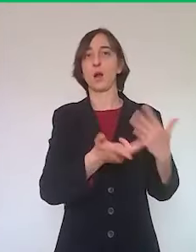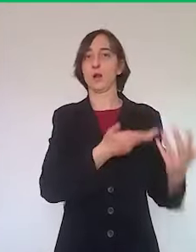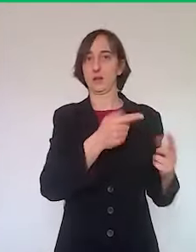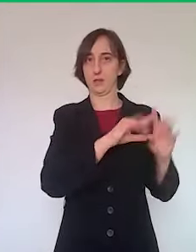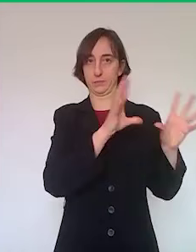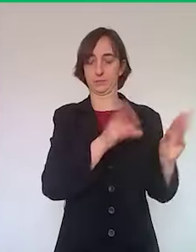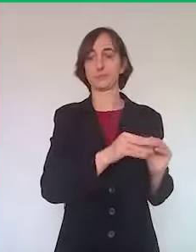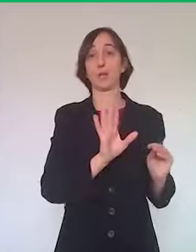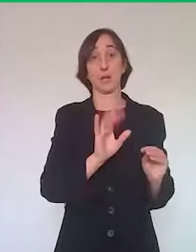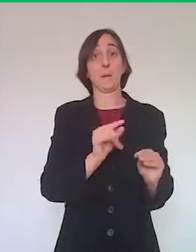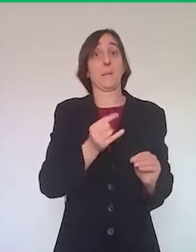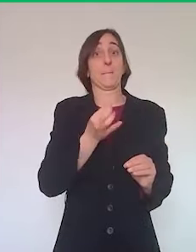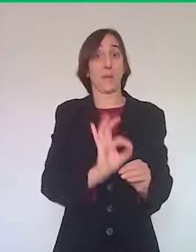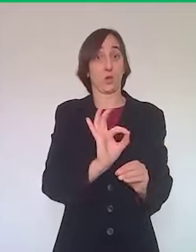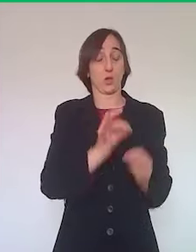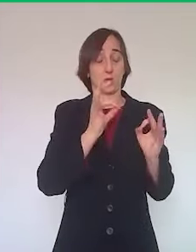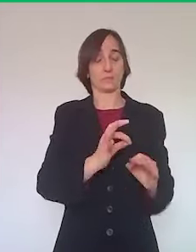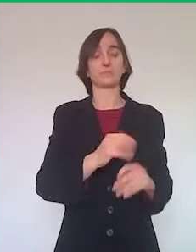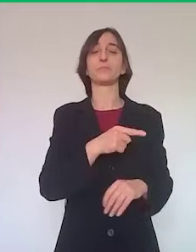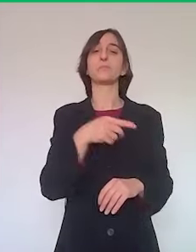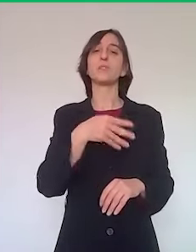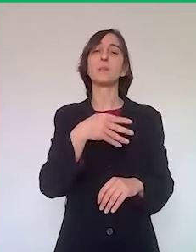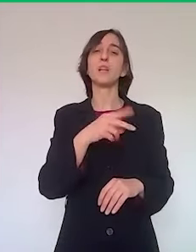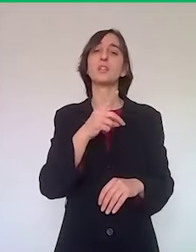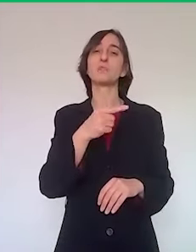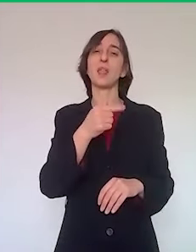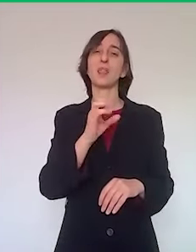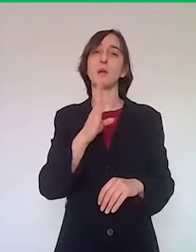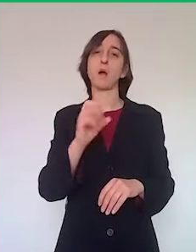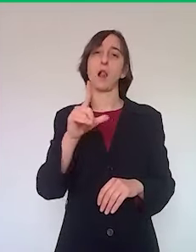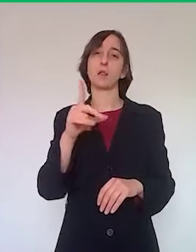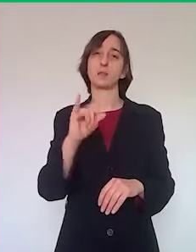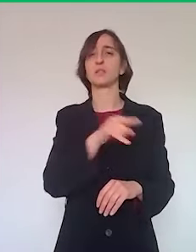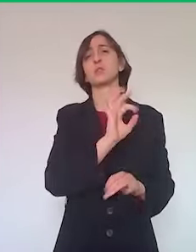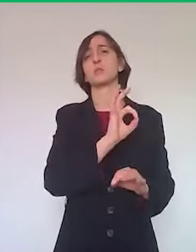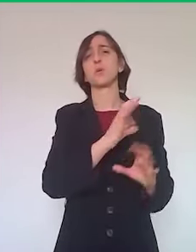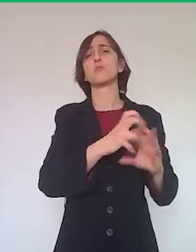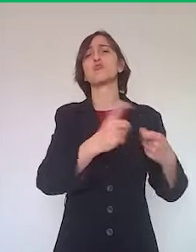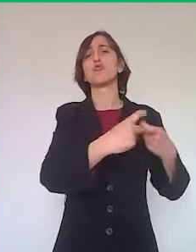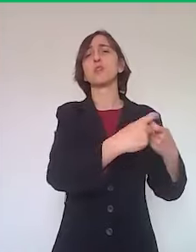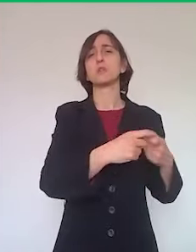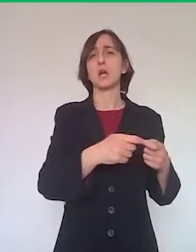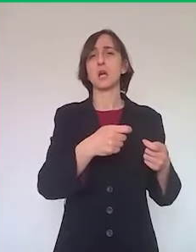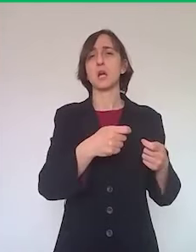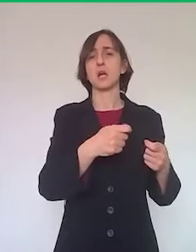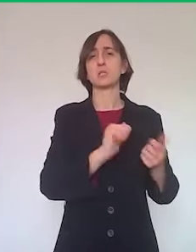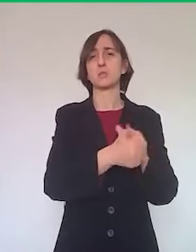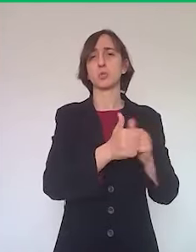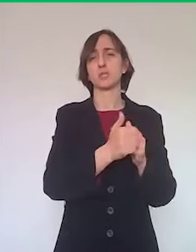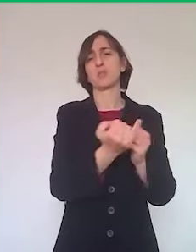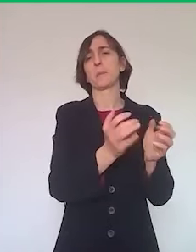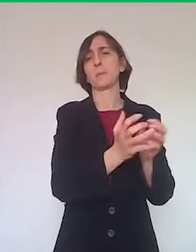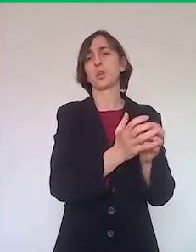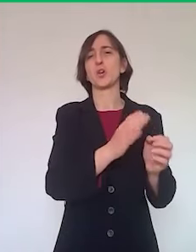scrive Massimo Tebaldi, che è il presidente di una società sportiva piccola di Sala Baganza in provincia di Parma,